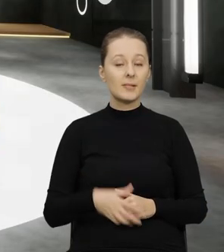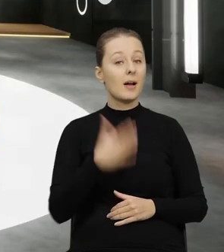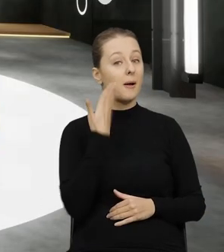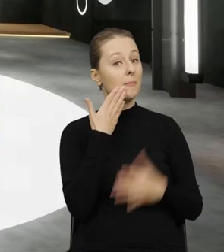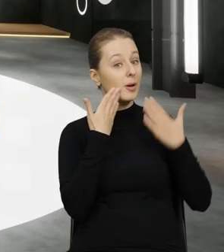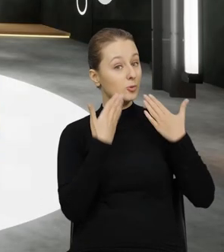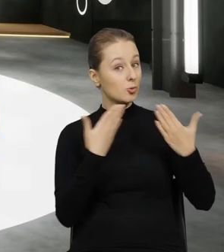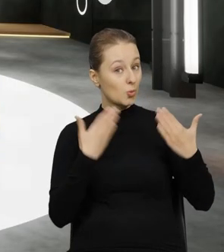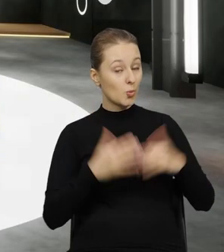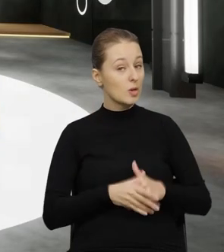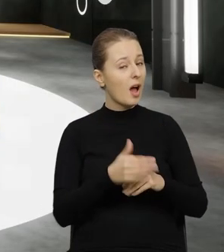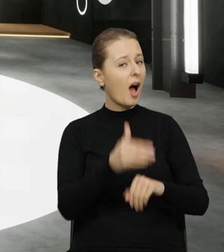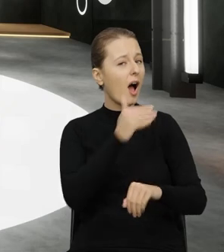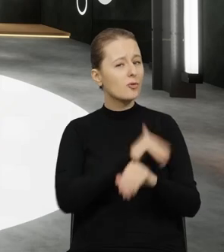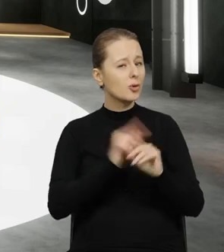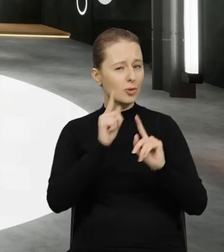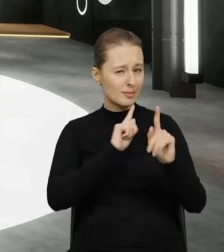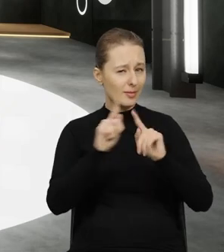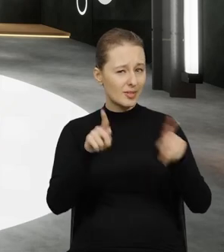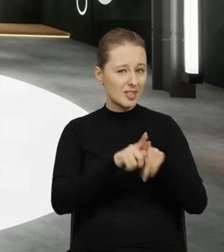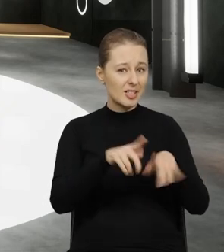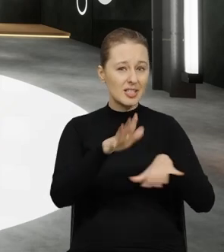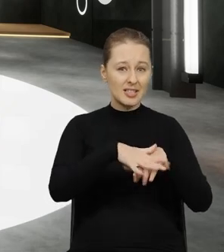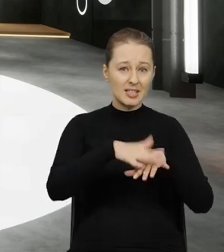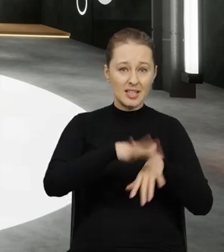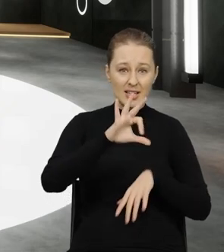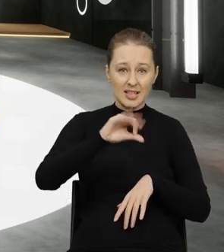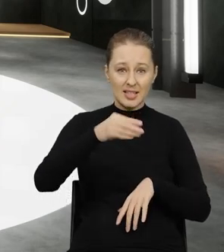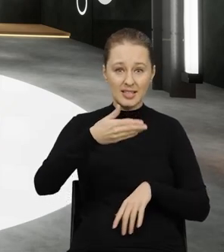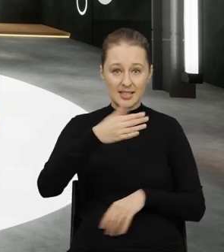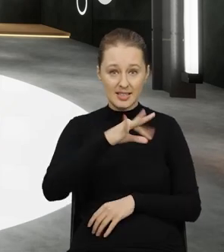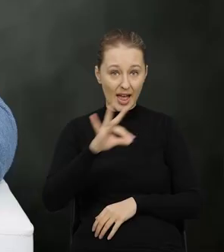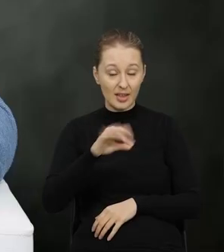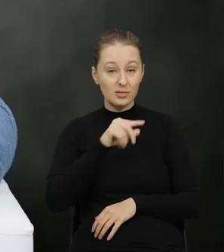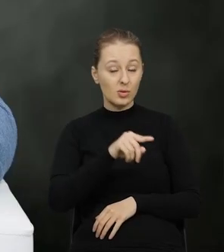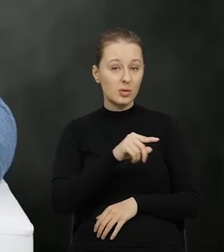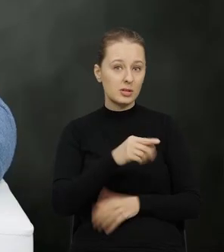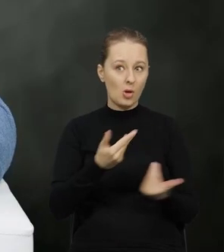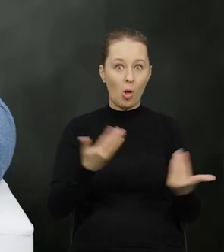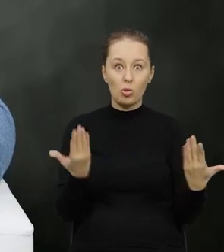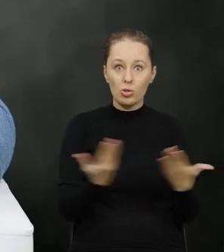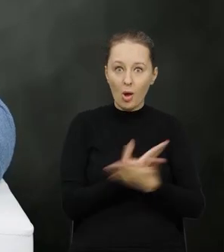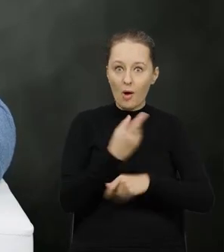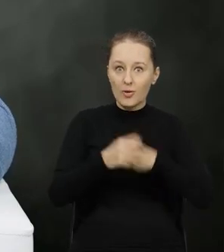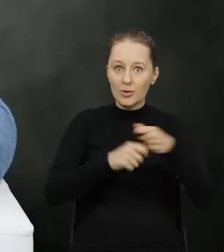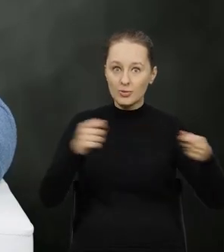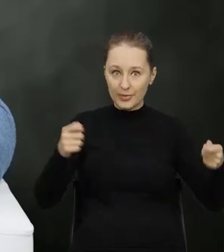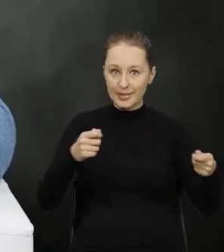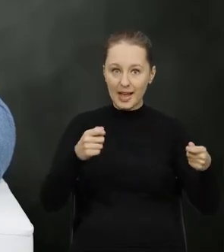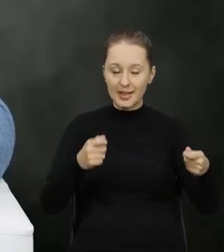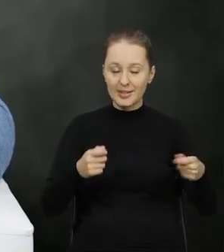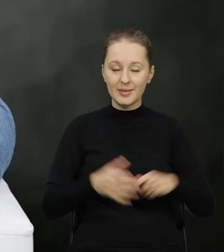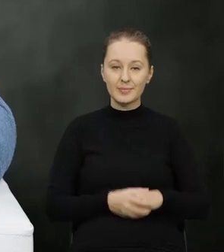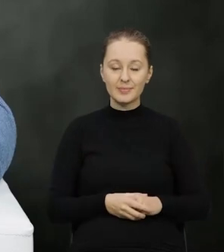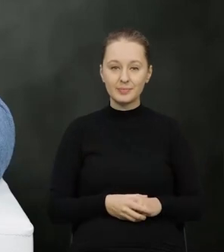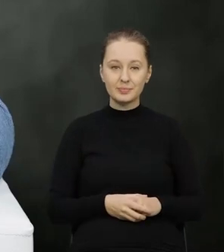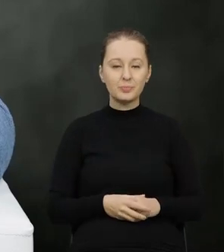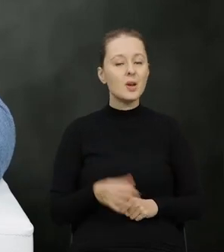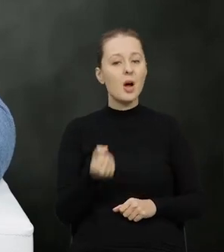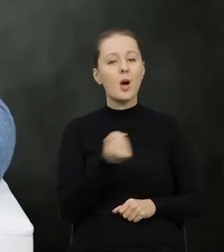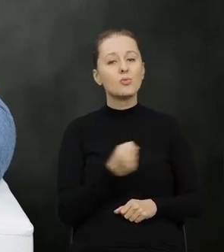Bardzo dziękuję. Wcześniej była mowa też o systemie SEND. Jest to stosunkowo nowe rozwiązanie stosowane